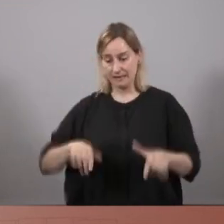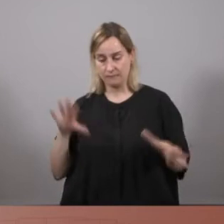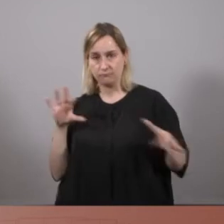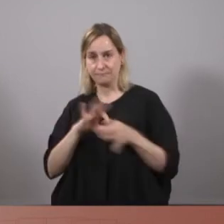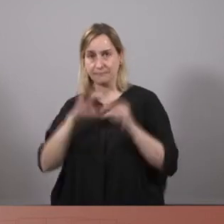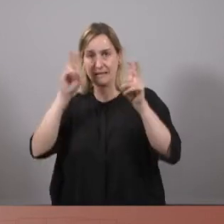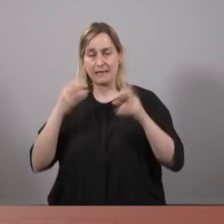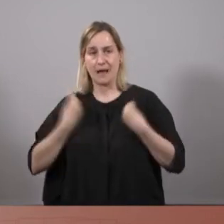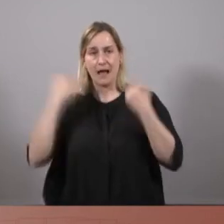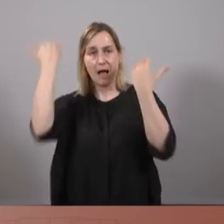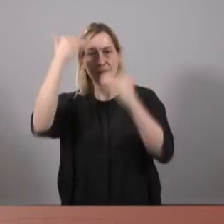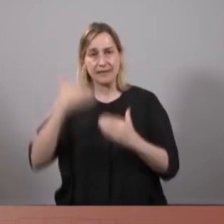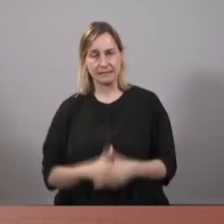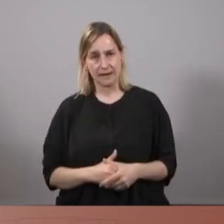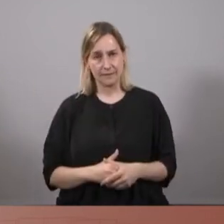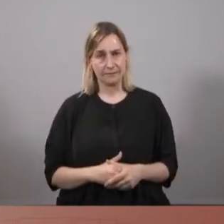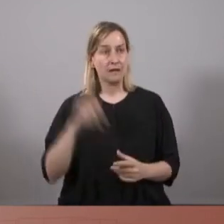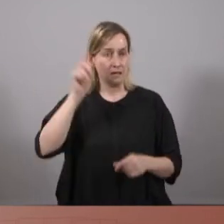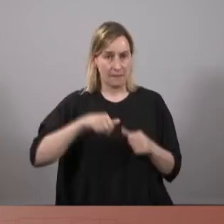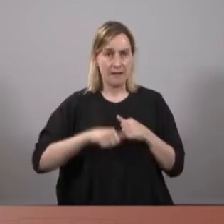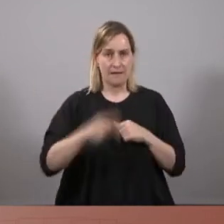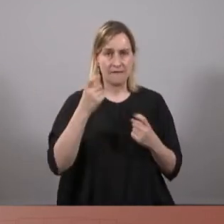a l'habitatge i que també cal garantir